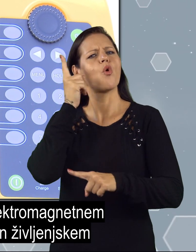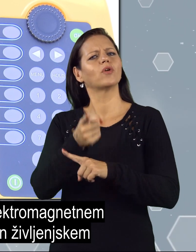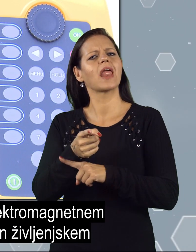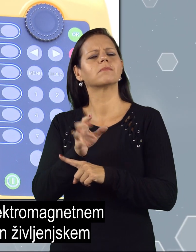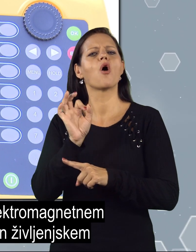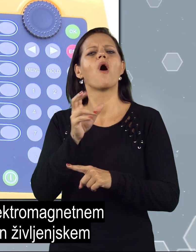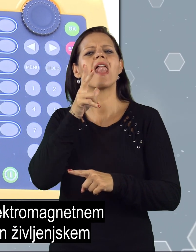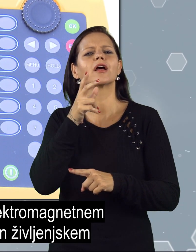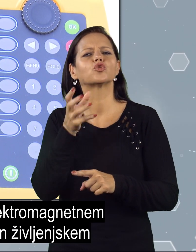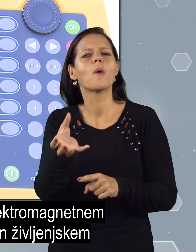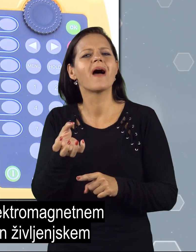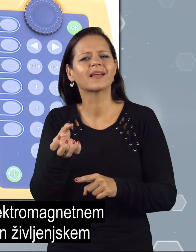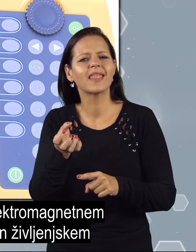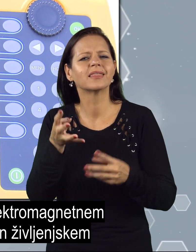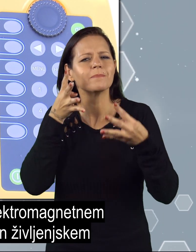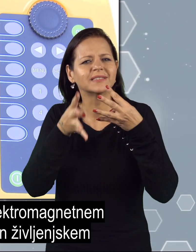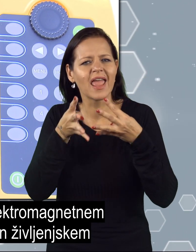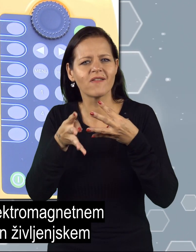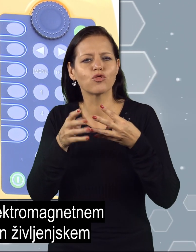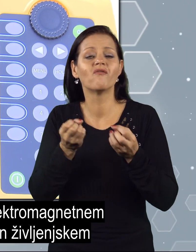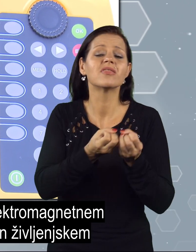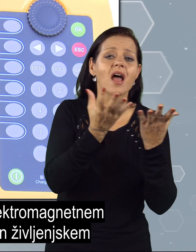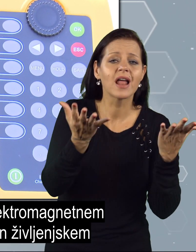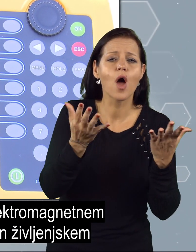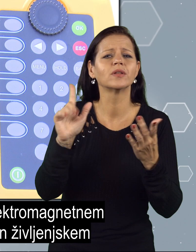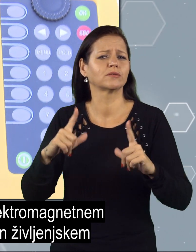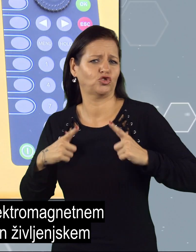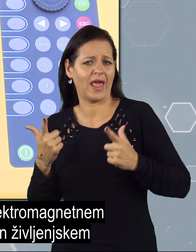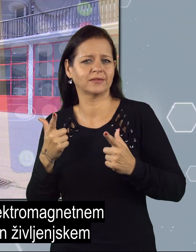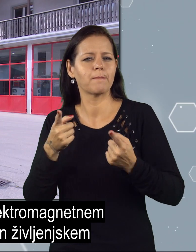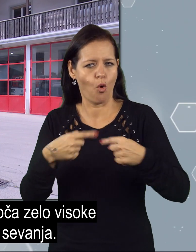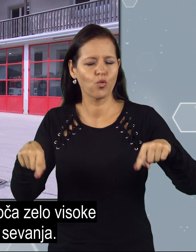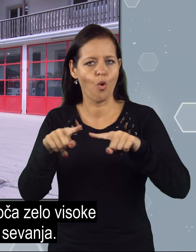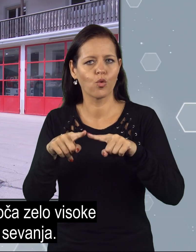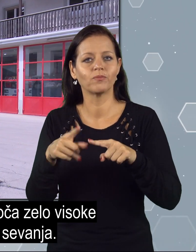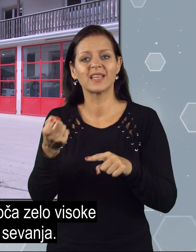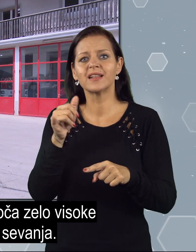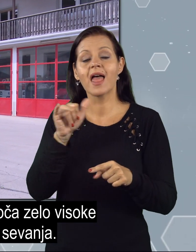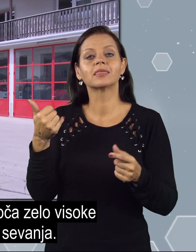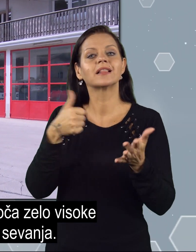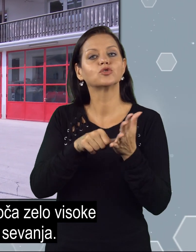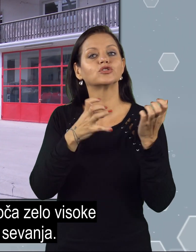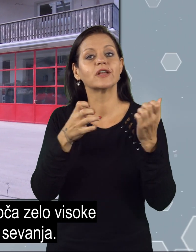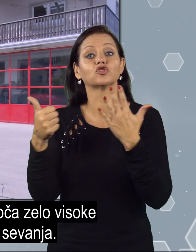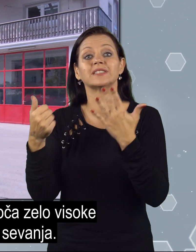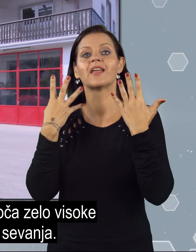Slovenska uredba o elektromagnetnem sevanju v naravnem in življenjskem okolju iz leta 1996